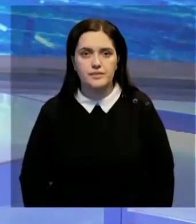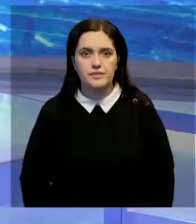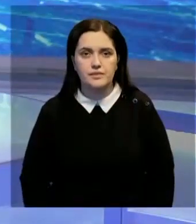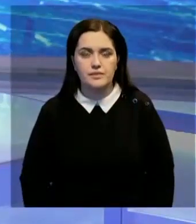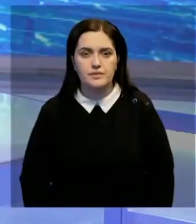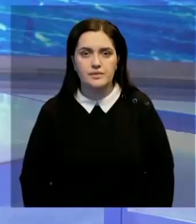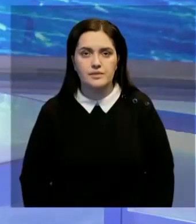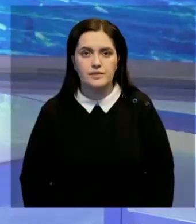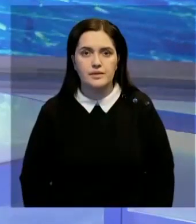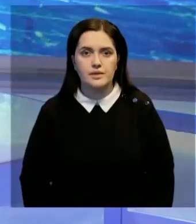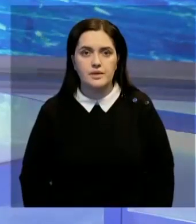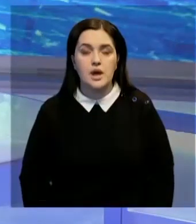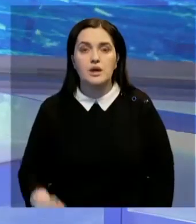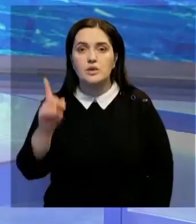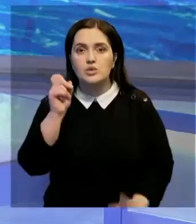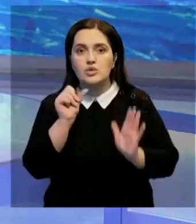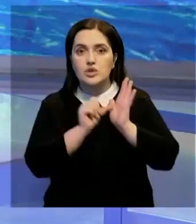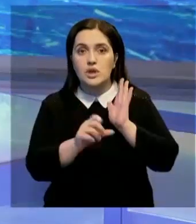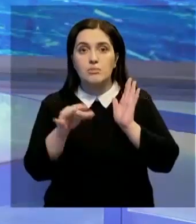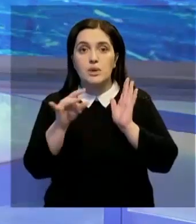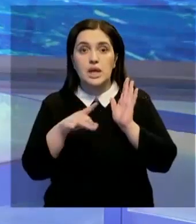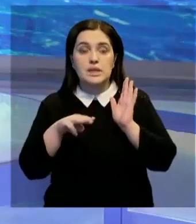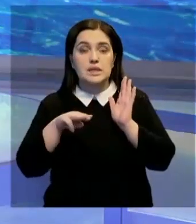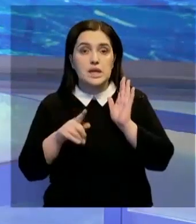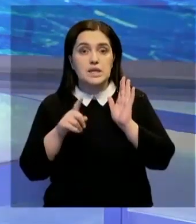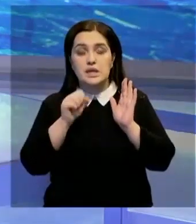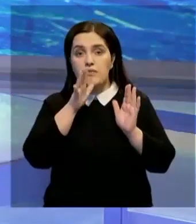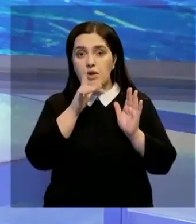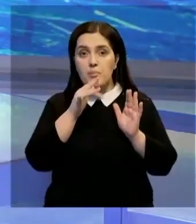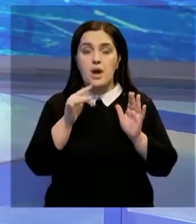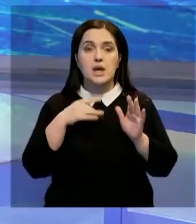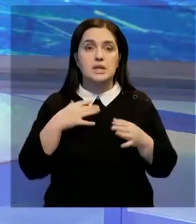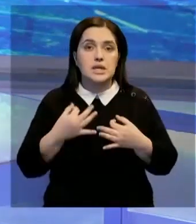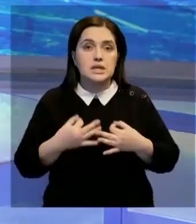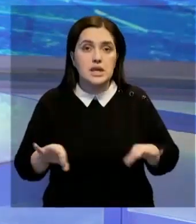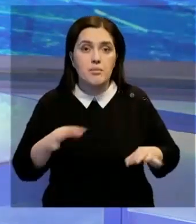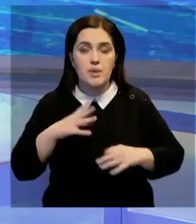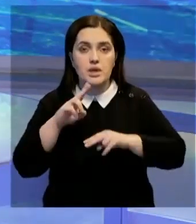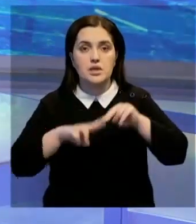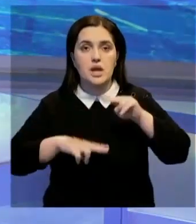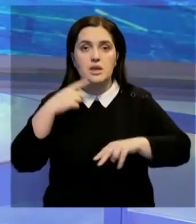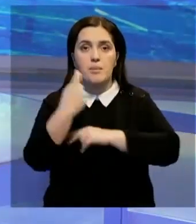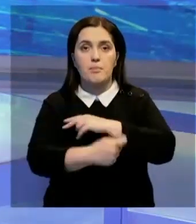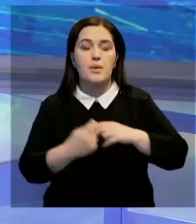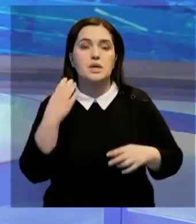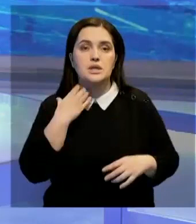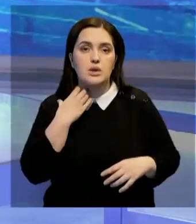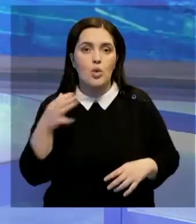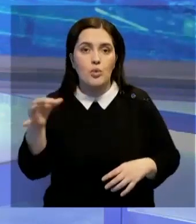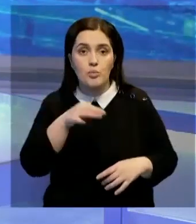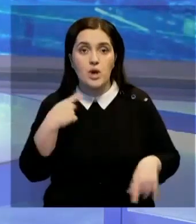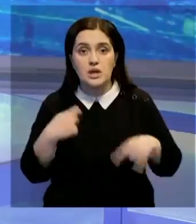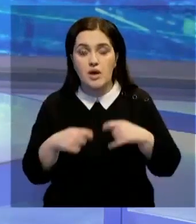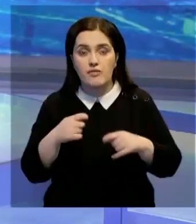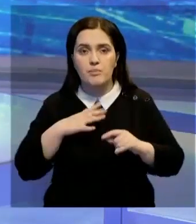Мы вернемся в Казахстан. На 160 миллиардов тенге за годы независимости произвели строительных материалов в Казалардинской области.